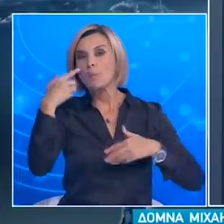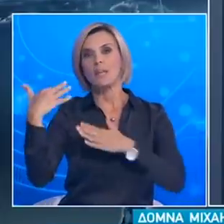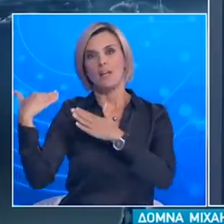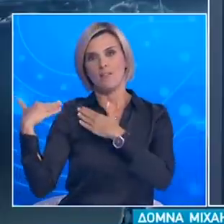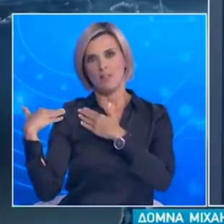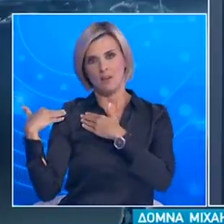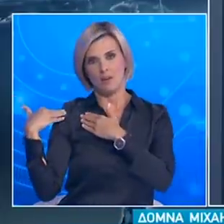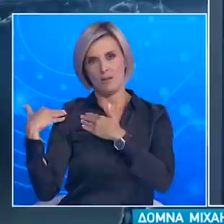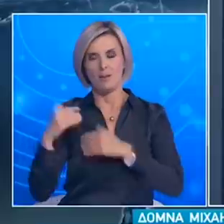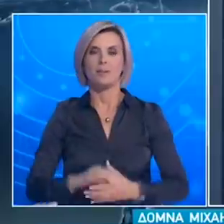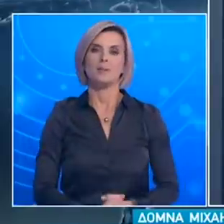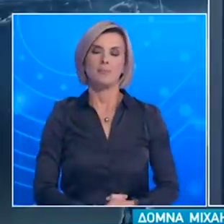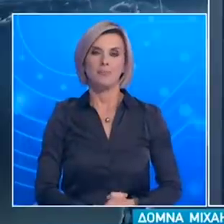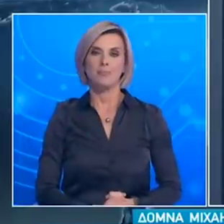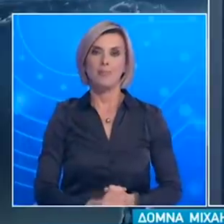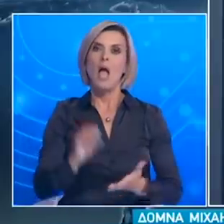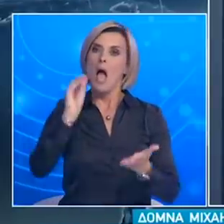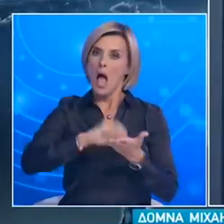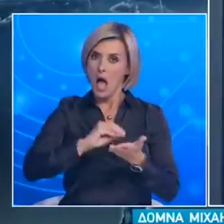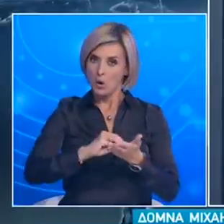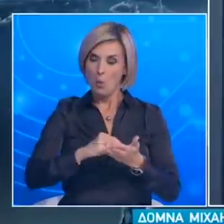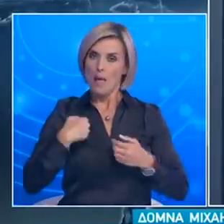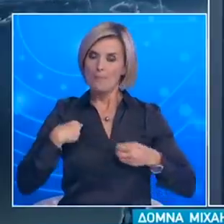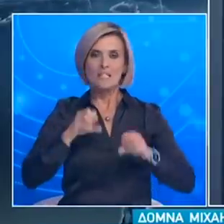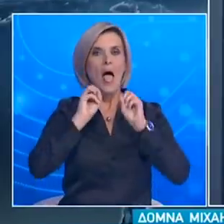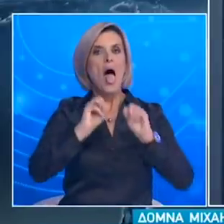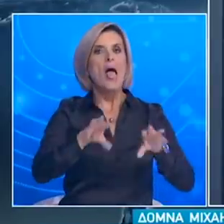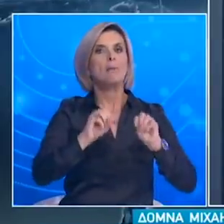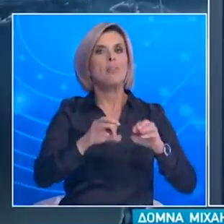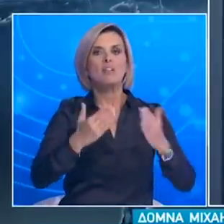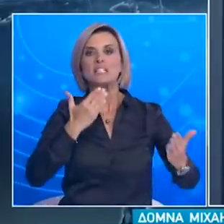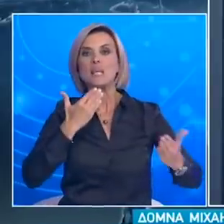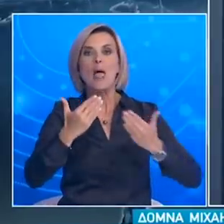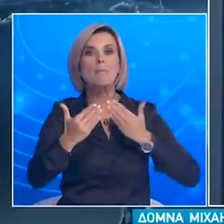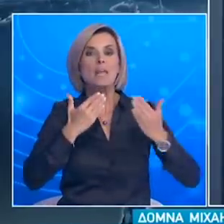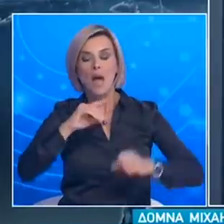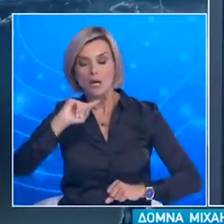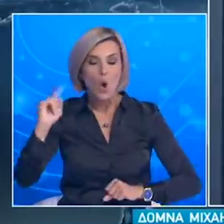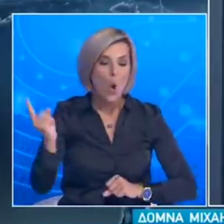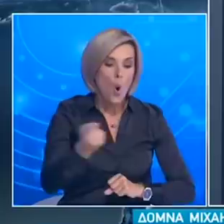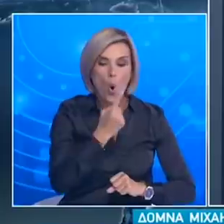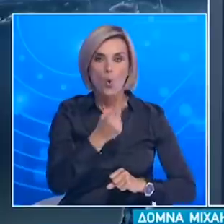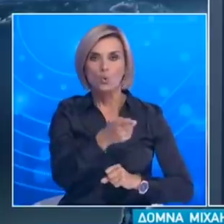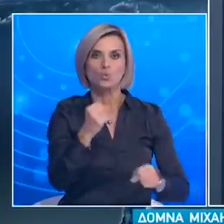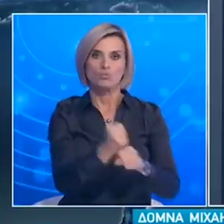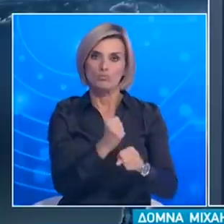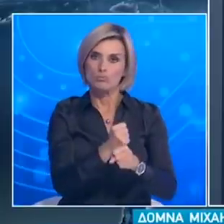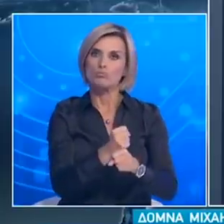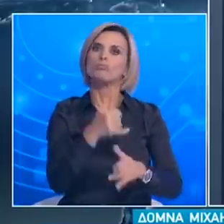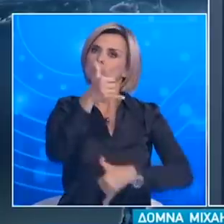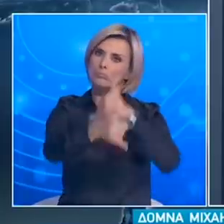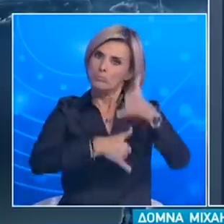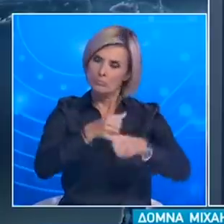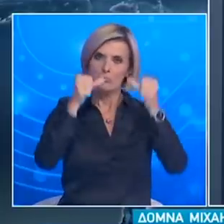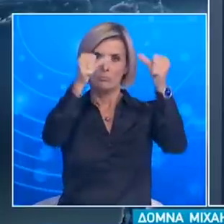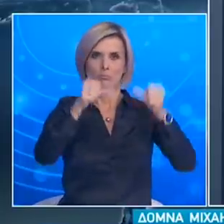Πέμπτον Διοργανώνουμε εκπαιδευτικά σεμινάρια για τους εργαζομένους Το εκπαιδευτικό υλικό αυτό θα αναρτηθεί τόσο στην ισοσελίδα